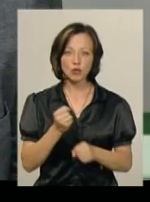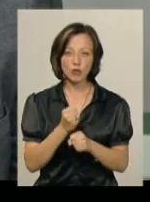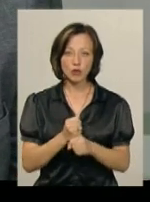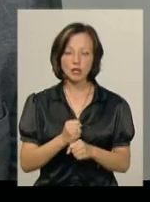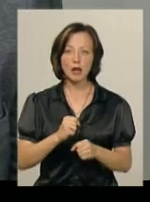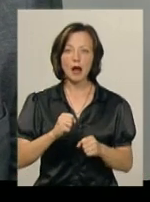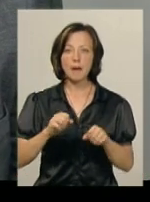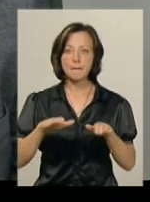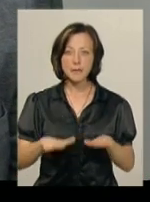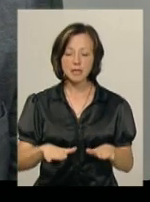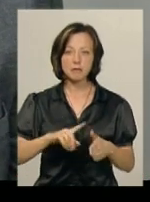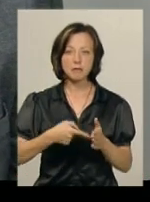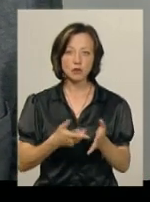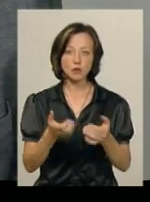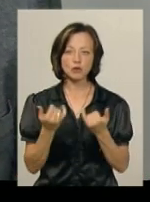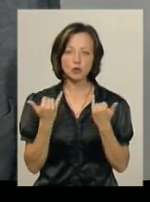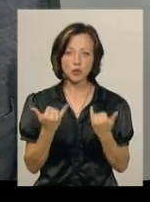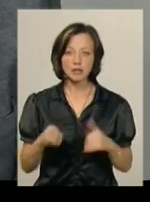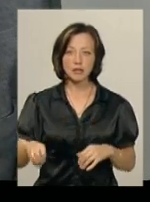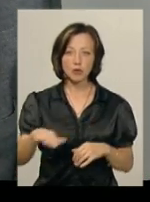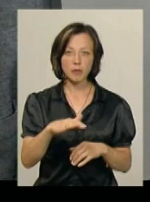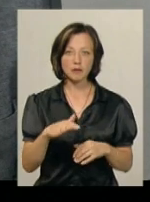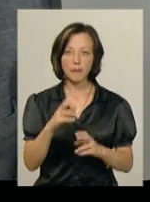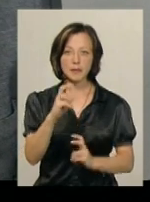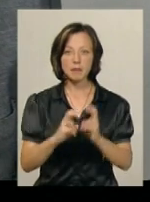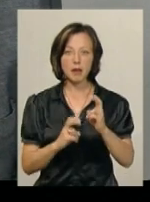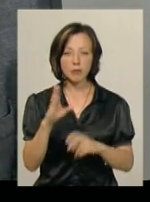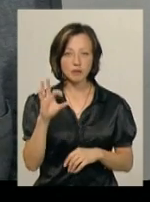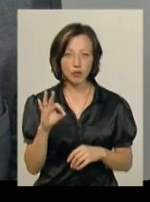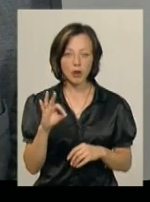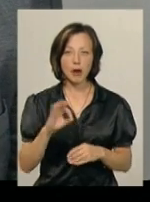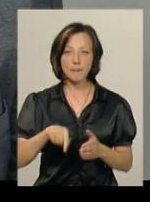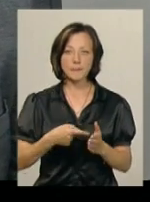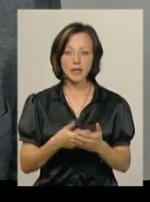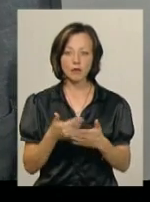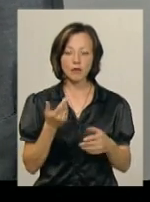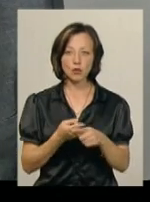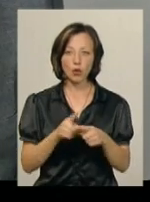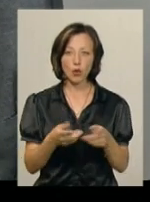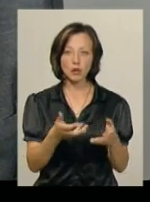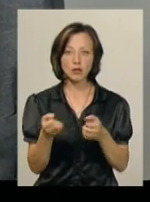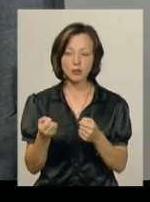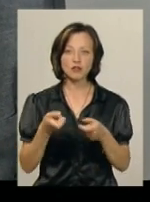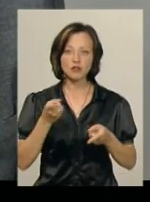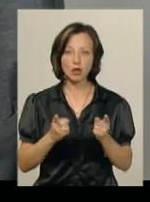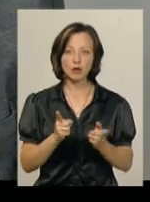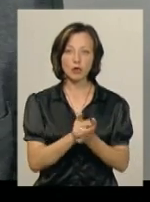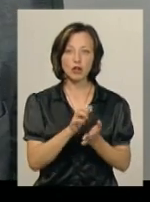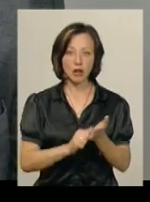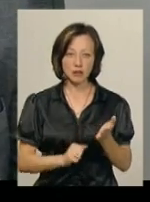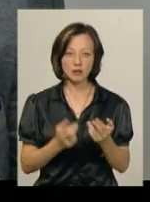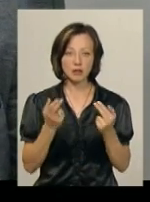того отримує сучасне європейське підприємство, місто від того отримує, звичайно ж, податки.